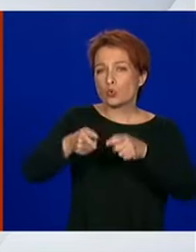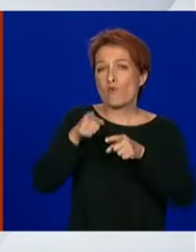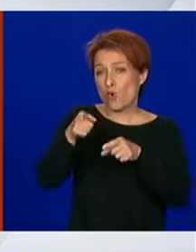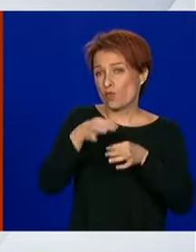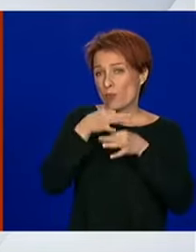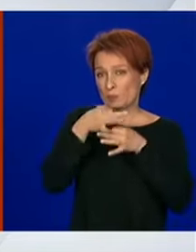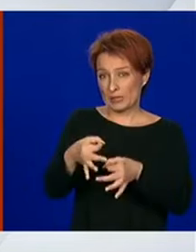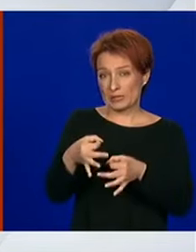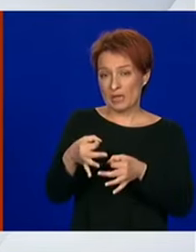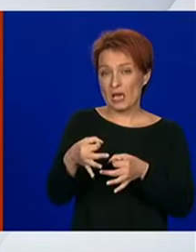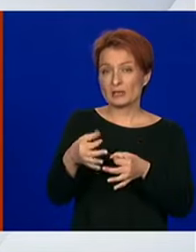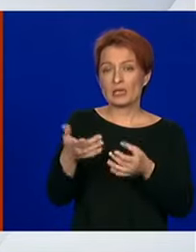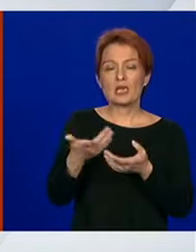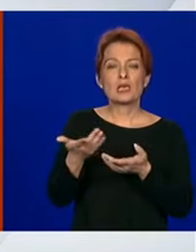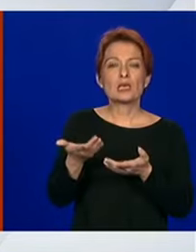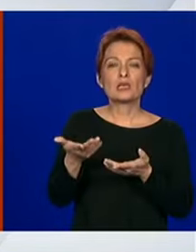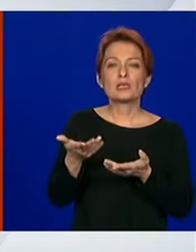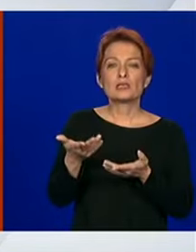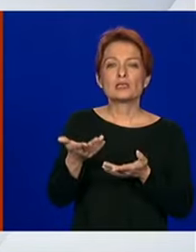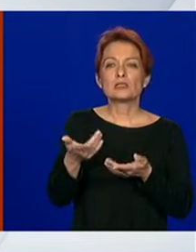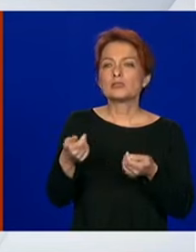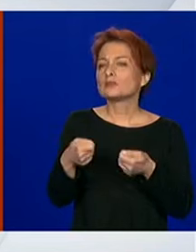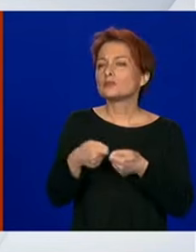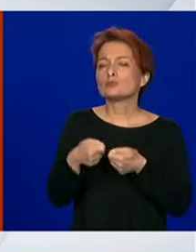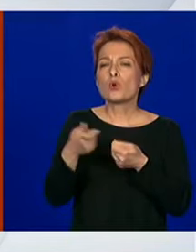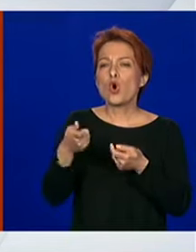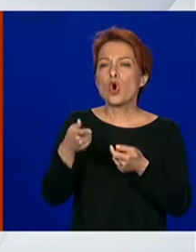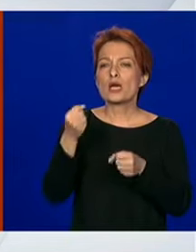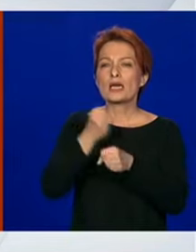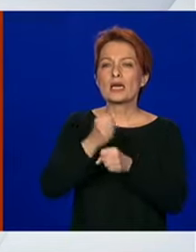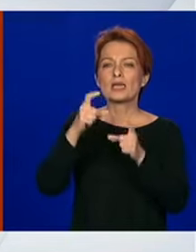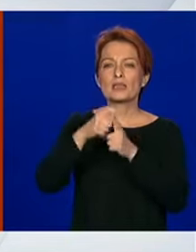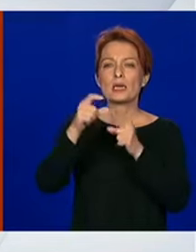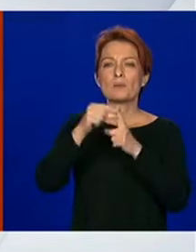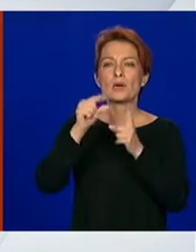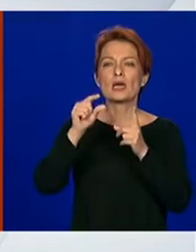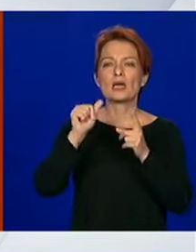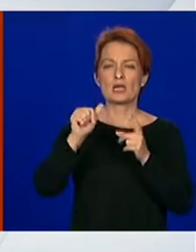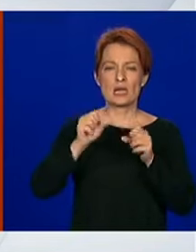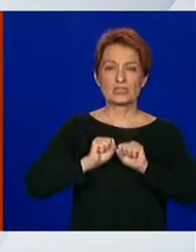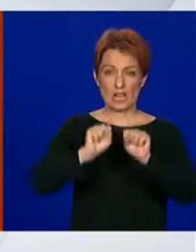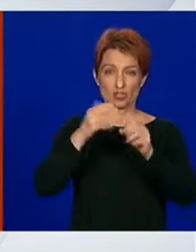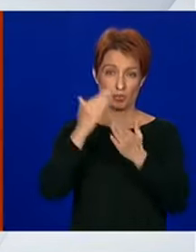isključivo iz razloga GDPR-a, odnosno čuvanja identiteta osoba.